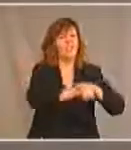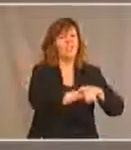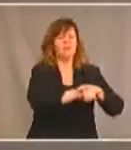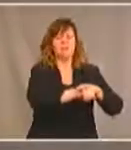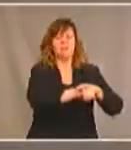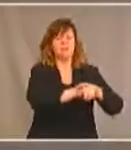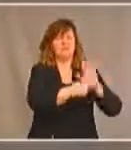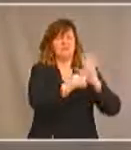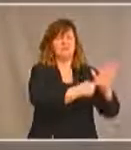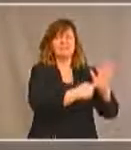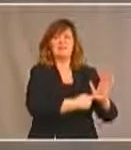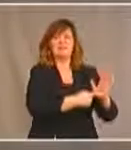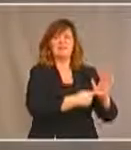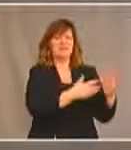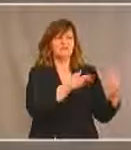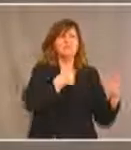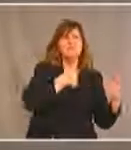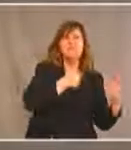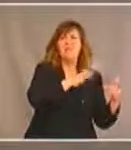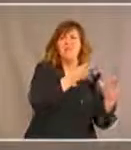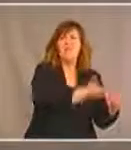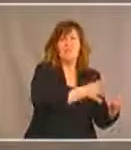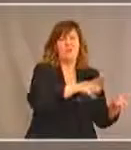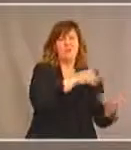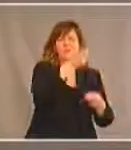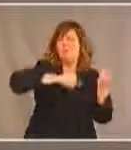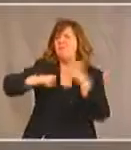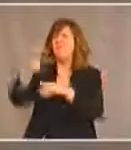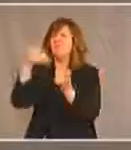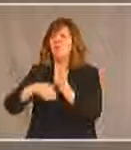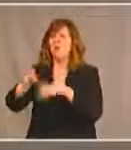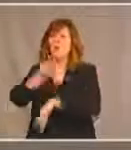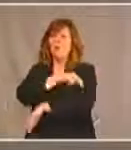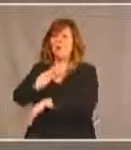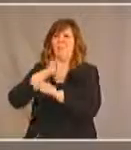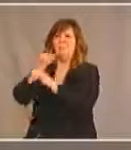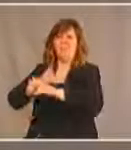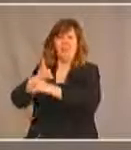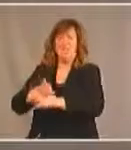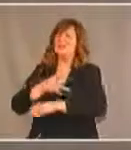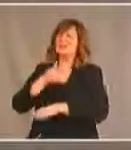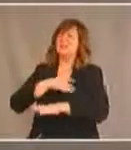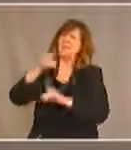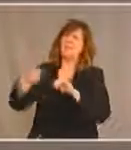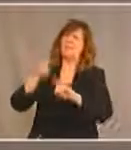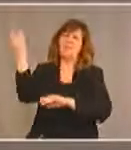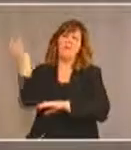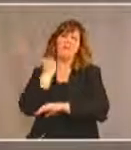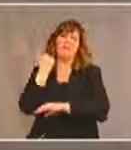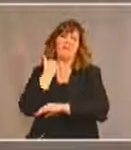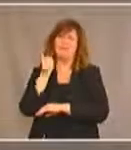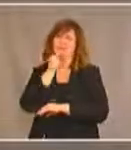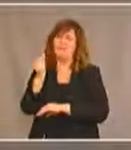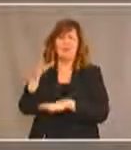résidentiels et victimiser à nouveau un survivant des pensionnats autochtones est inacceptable. Le